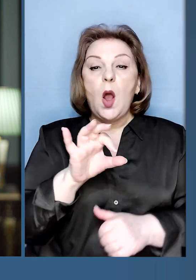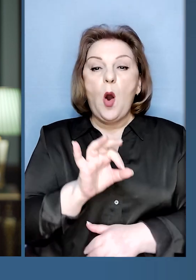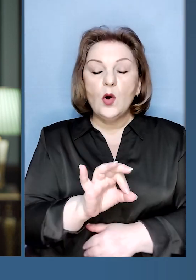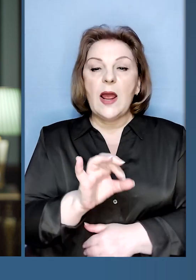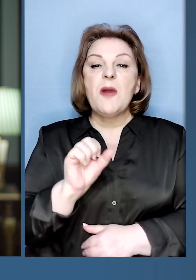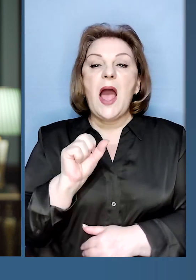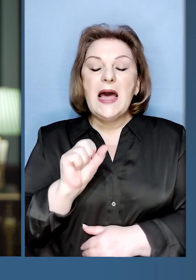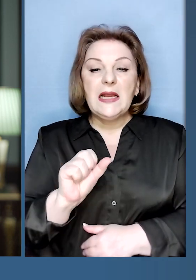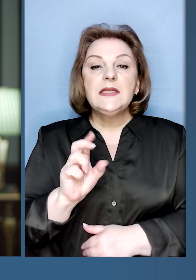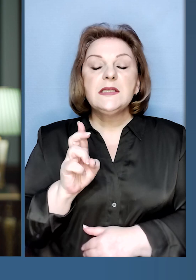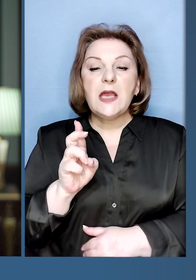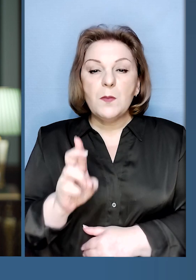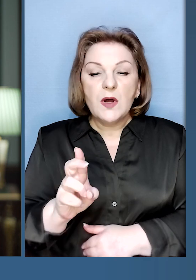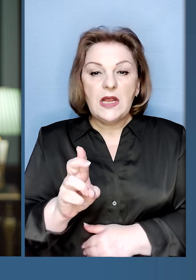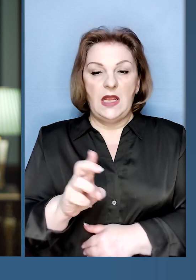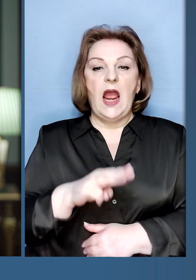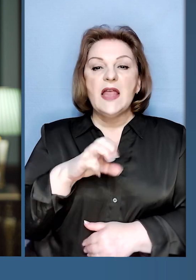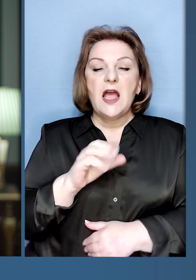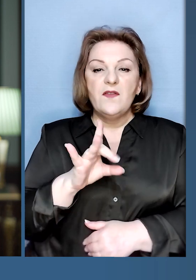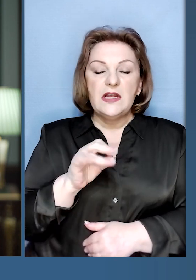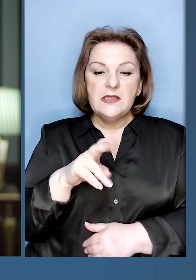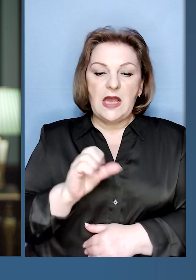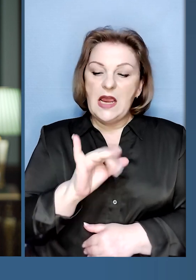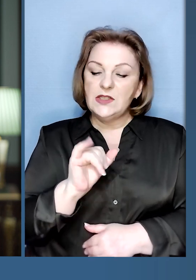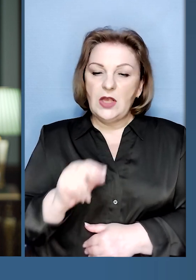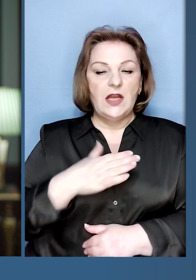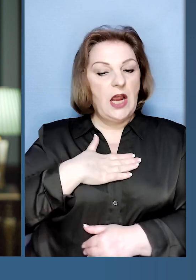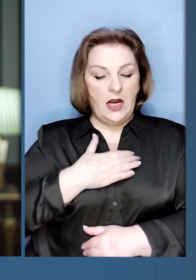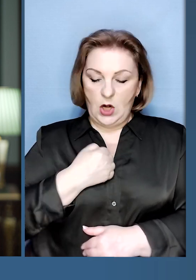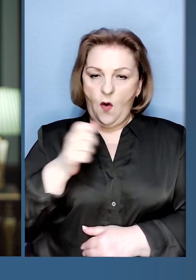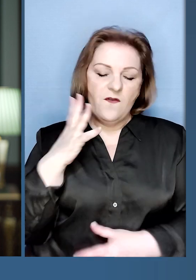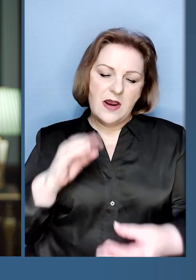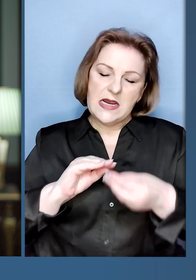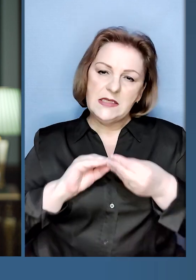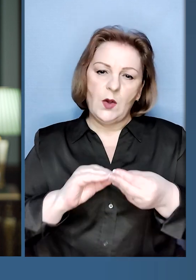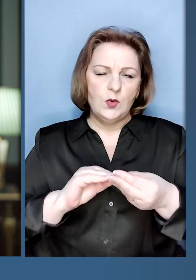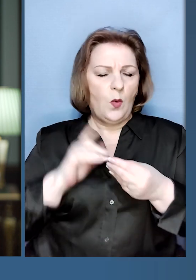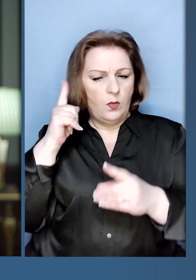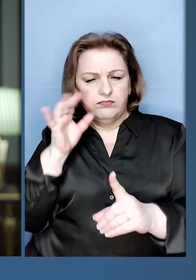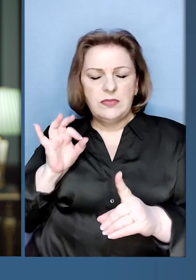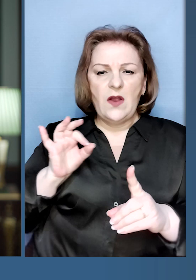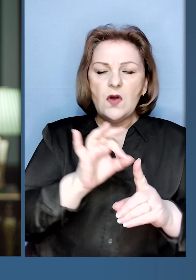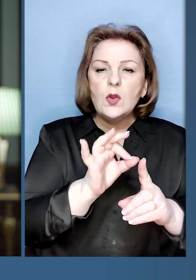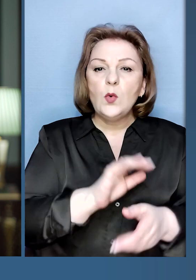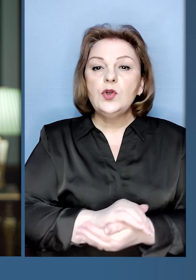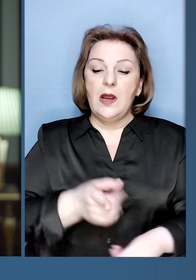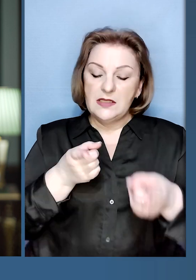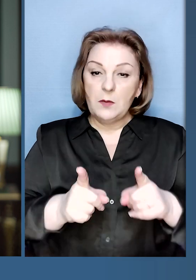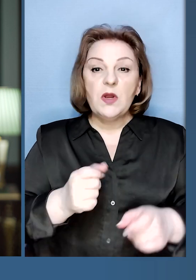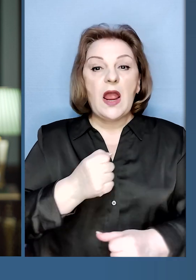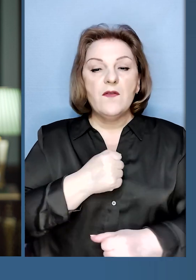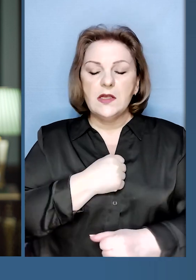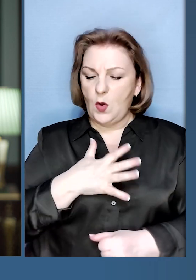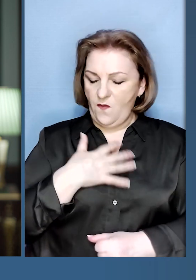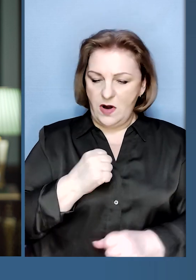55-та окрема артилерійська бригада Заборізький Січ. Дякую вам, воїни, за незмінну влучність, за